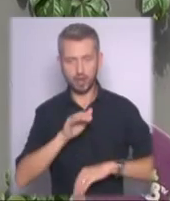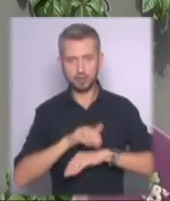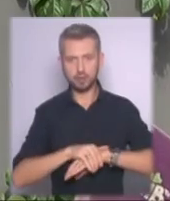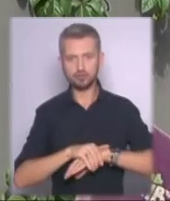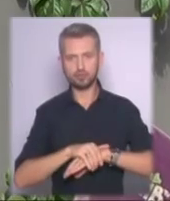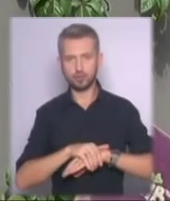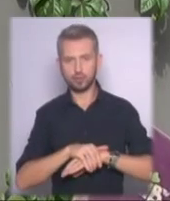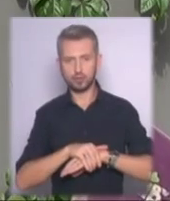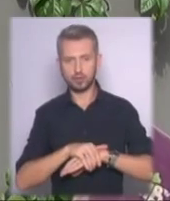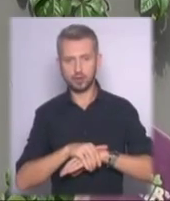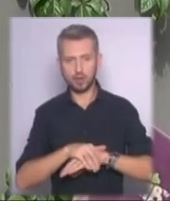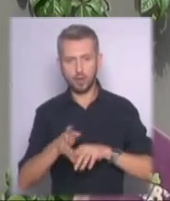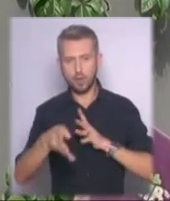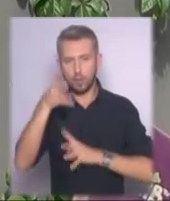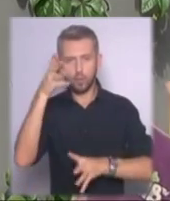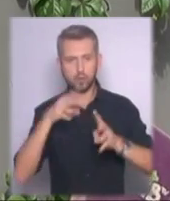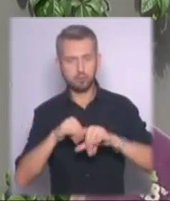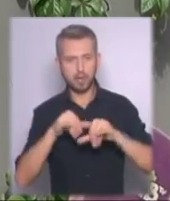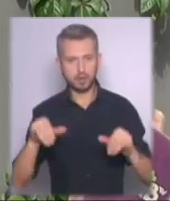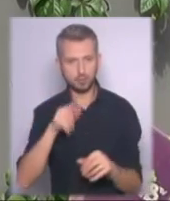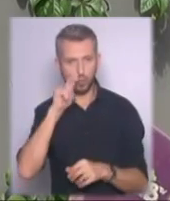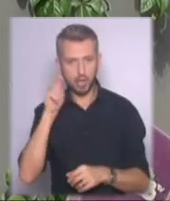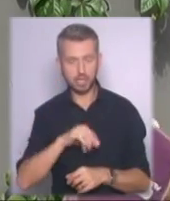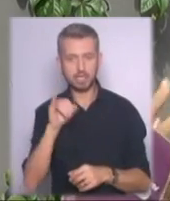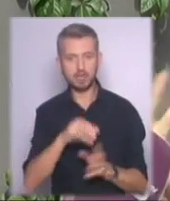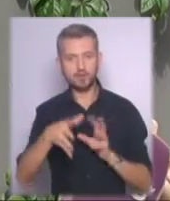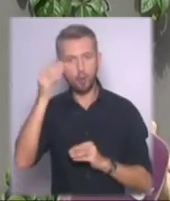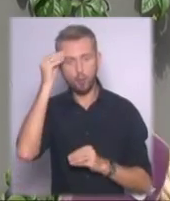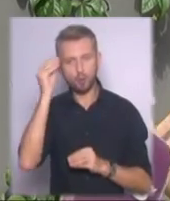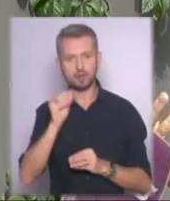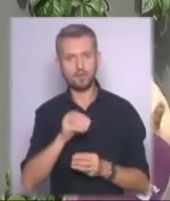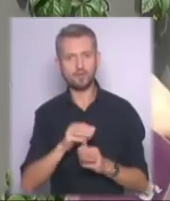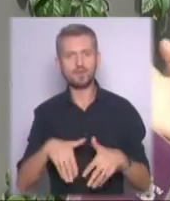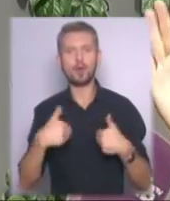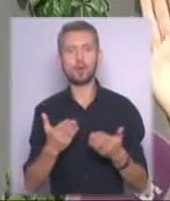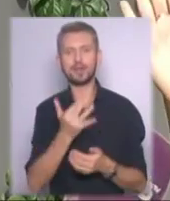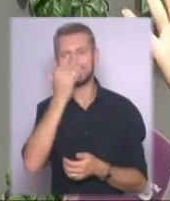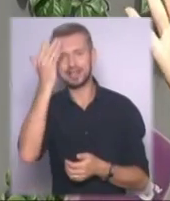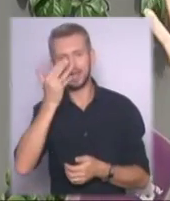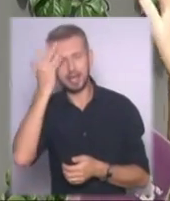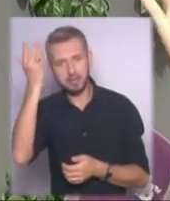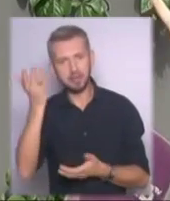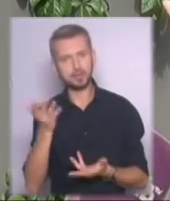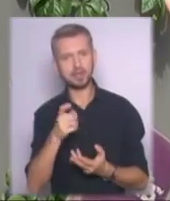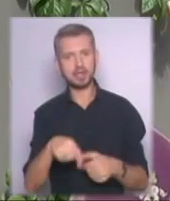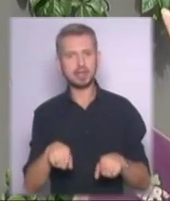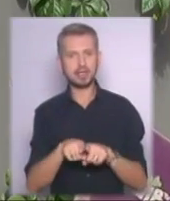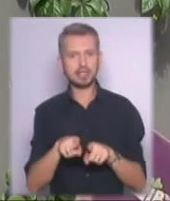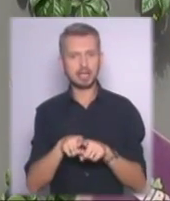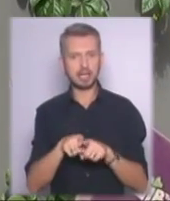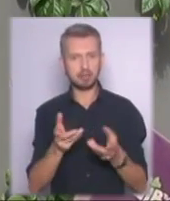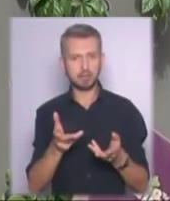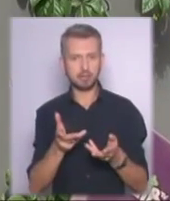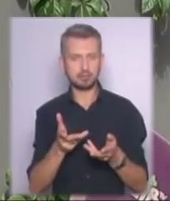урбанізм України і виходять з ідеями, з такими гайдлайнами